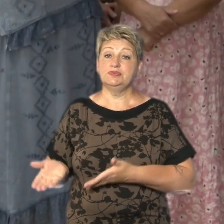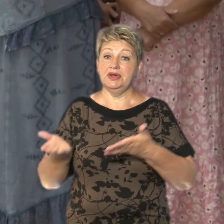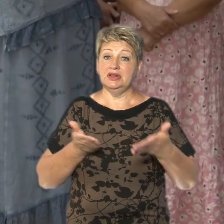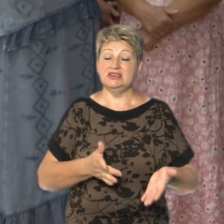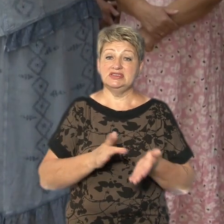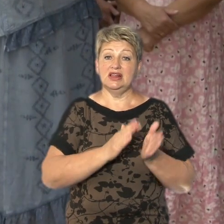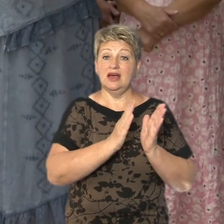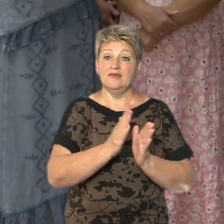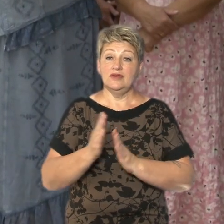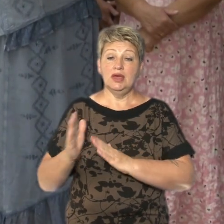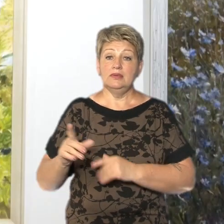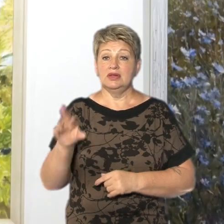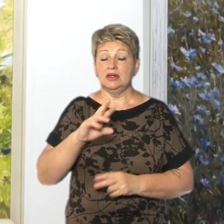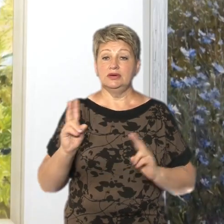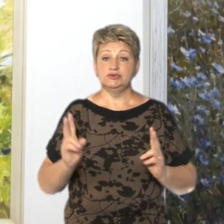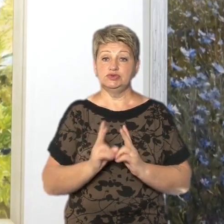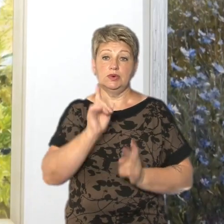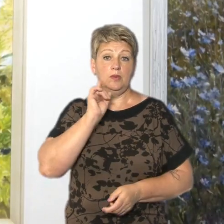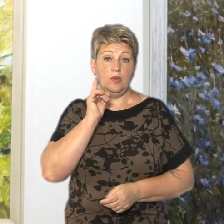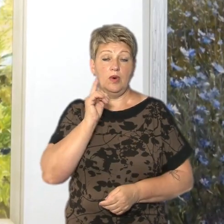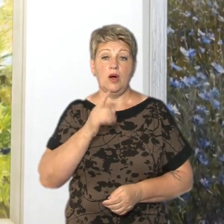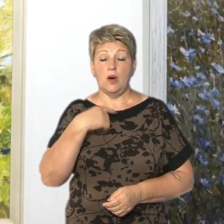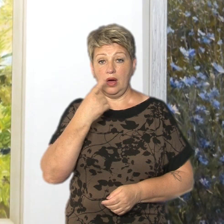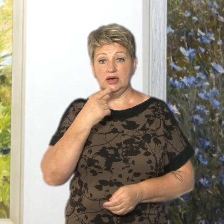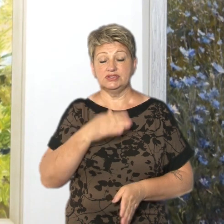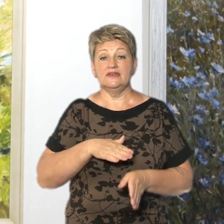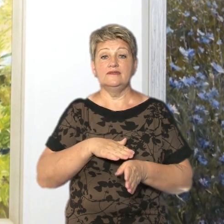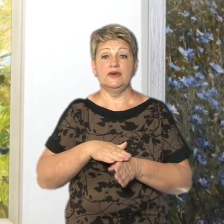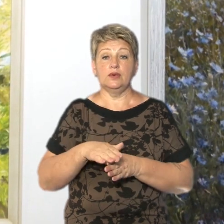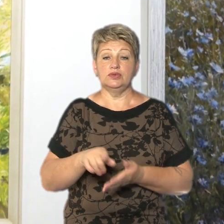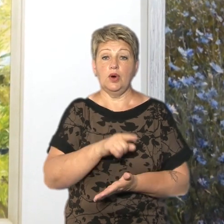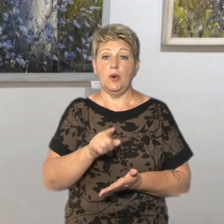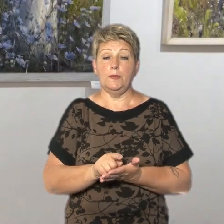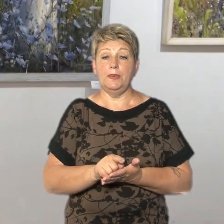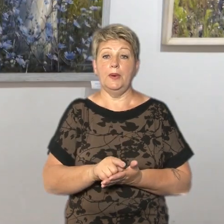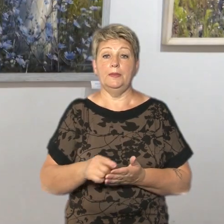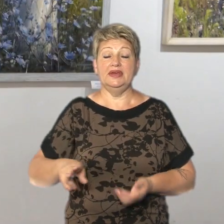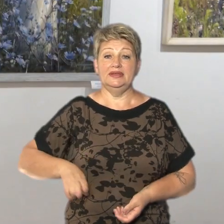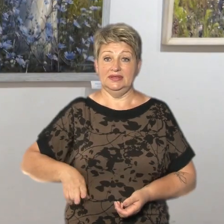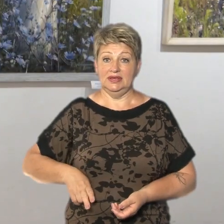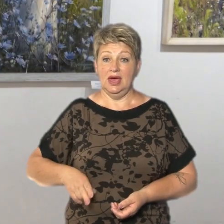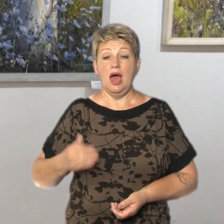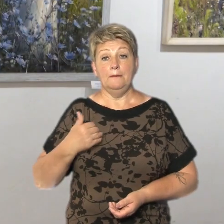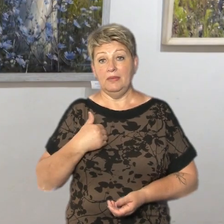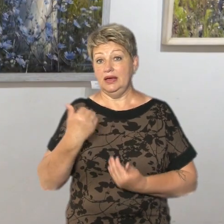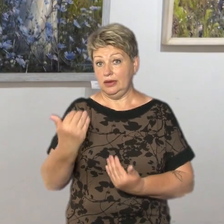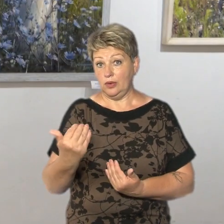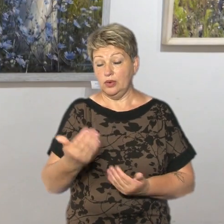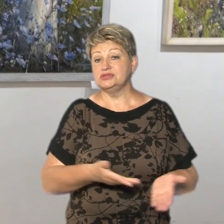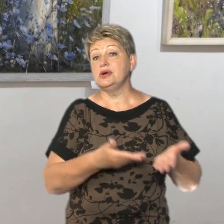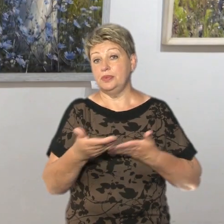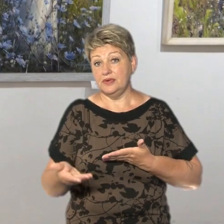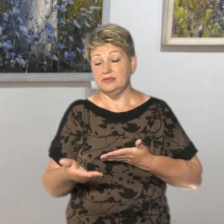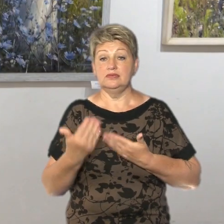Симоненка для зустрічі із молоддю, каже виконувач обоязків директора бібліотеки Фадір Пилипанко. Ми його запросили, він відрукнувся.